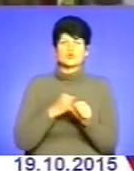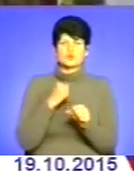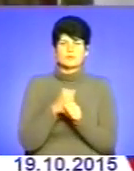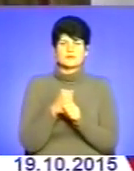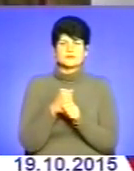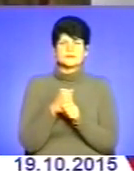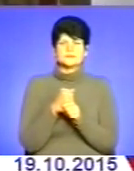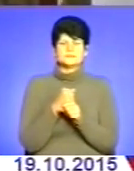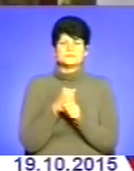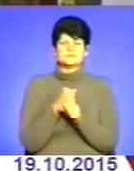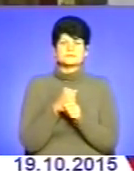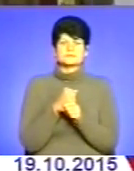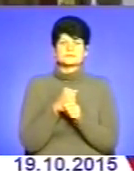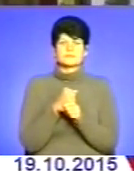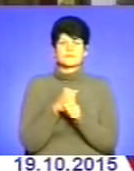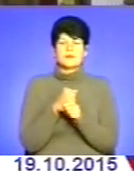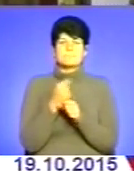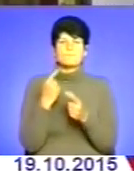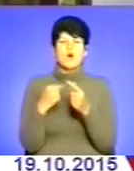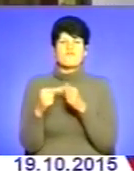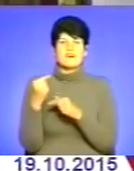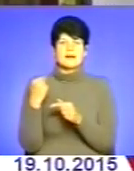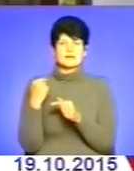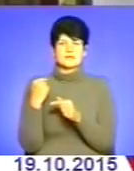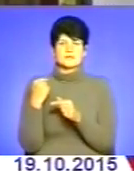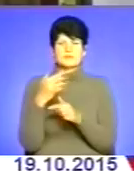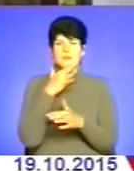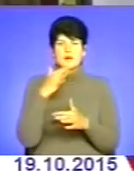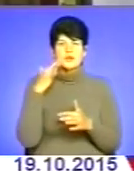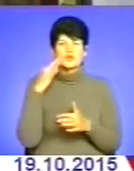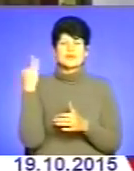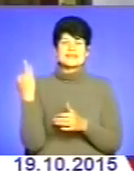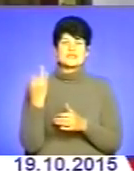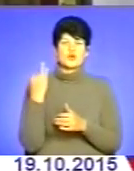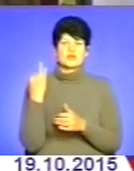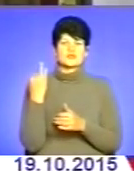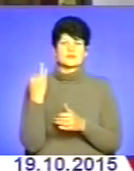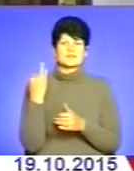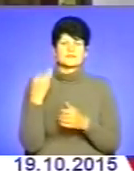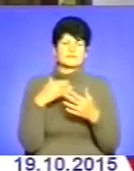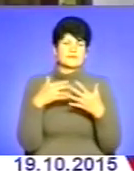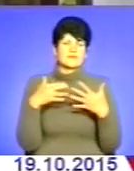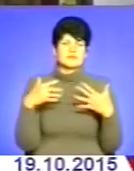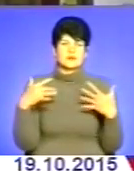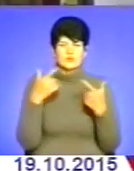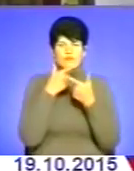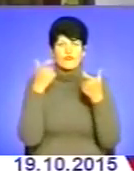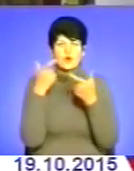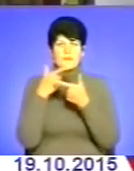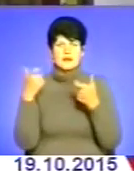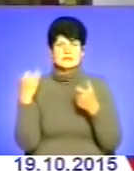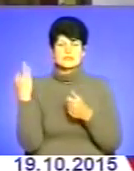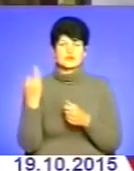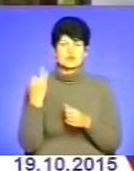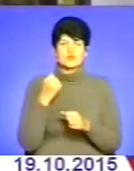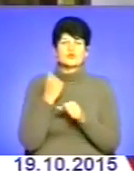повернення багатьох історичних, всякої різної інформації історичної Він